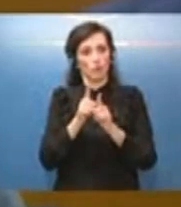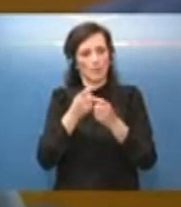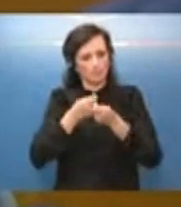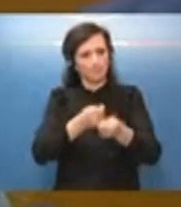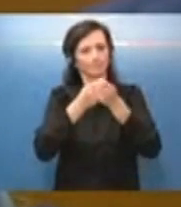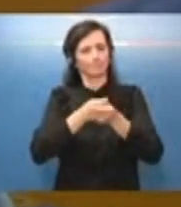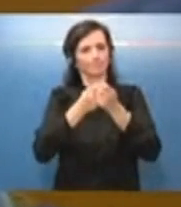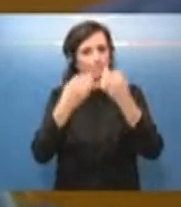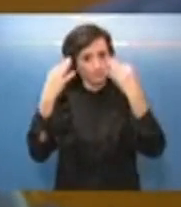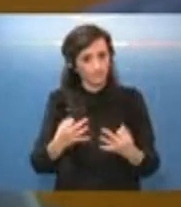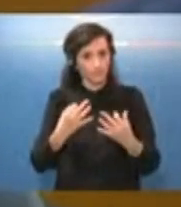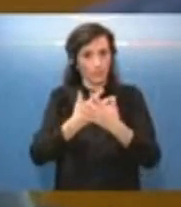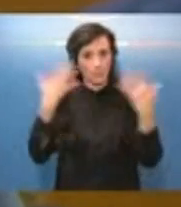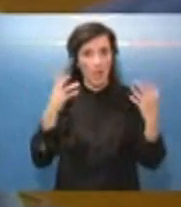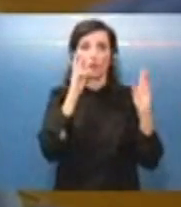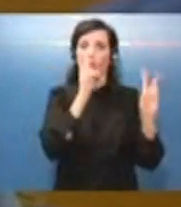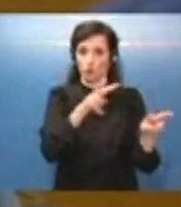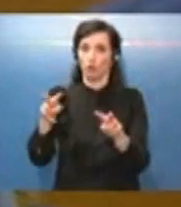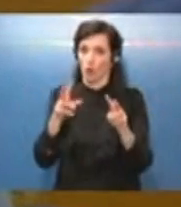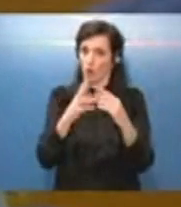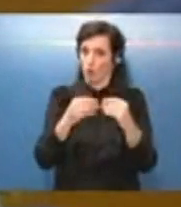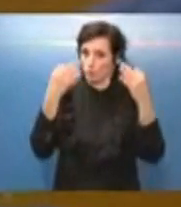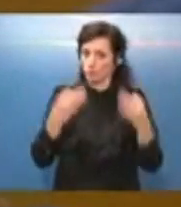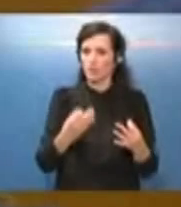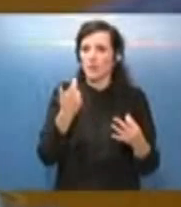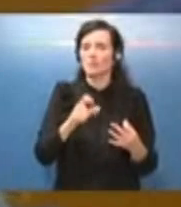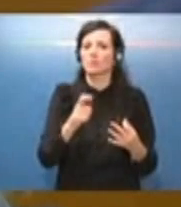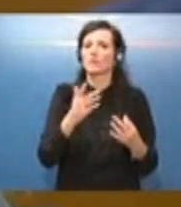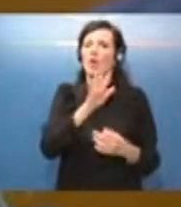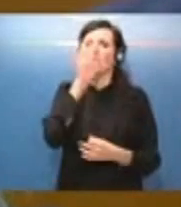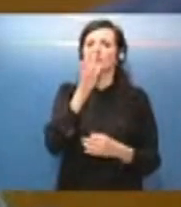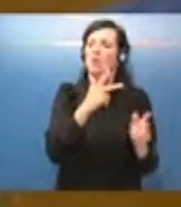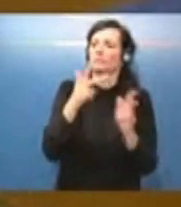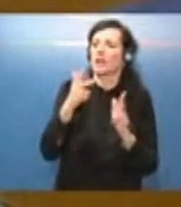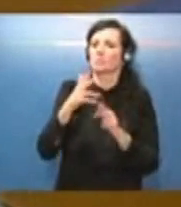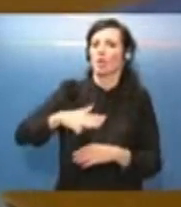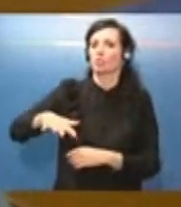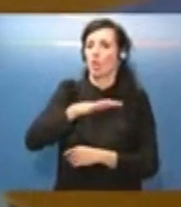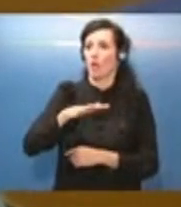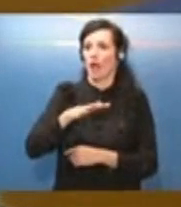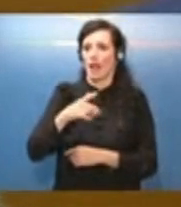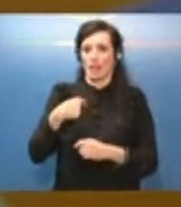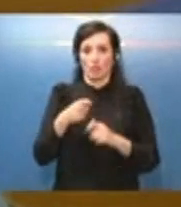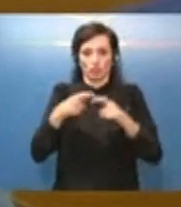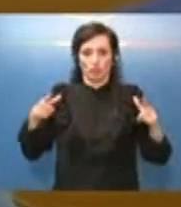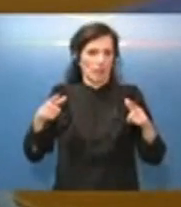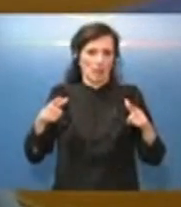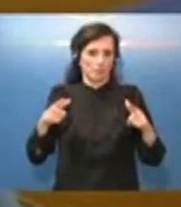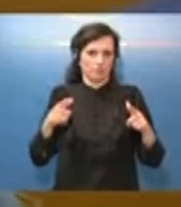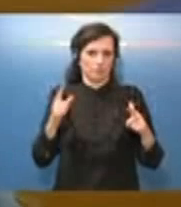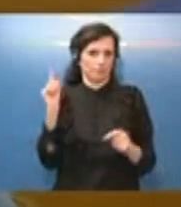controlli perché non è un tema da poco soprattutto sul trasporto locale nelle nostre città. La seconda domanda,